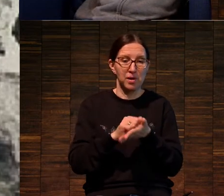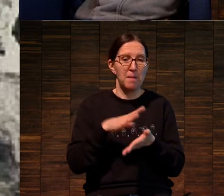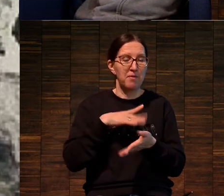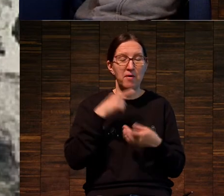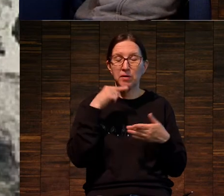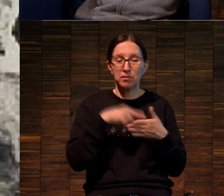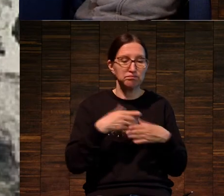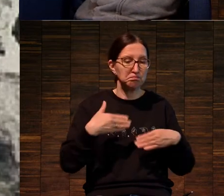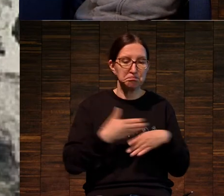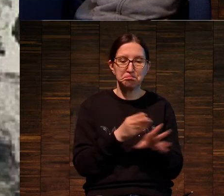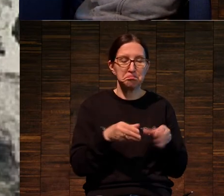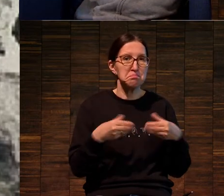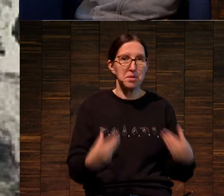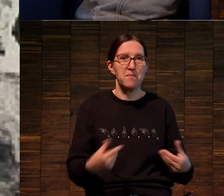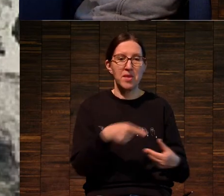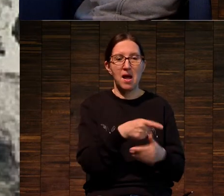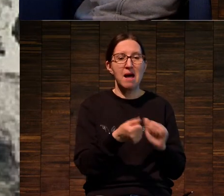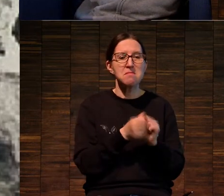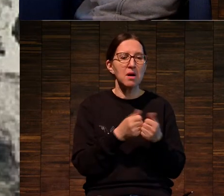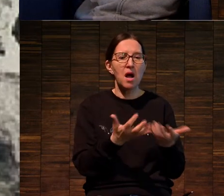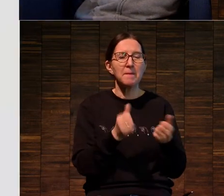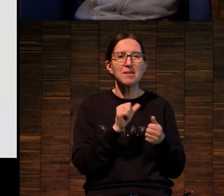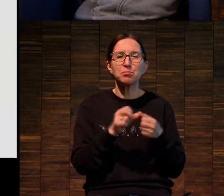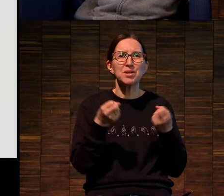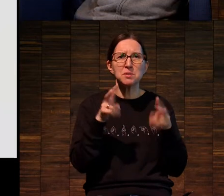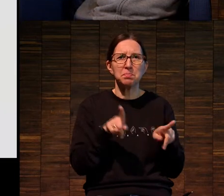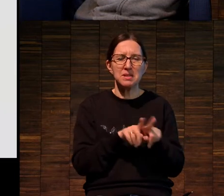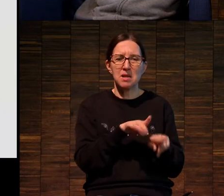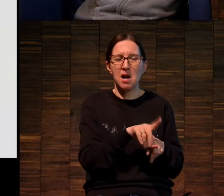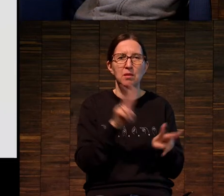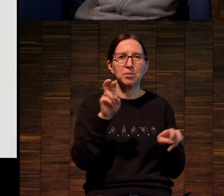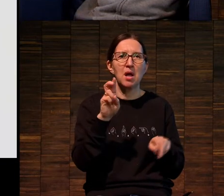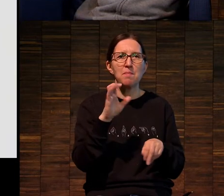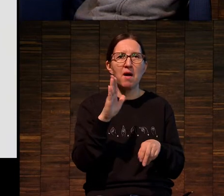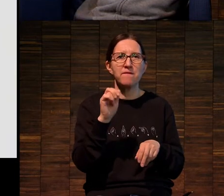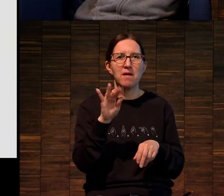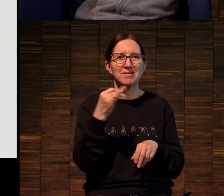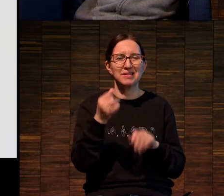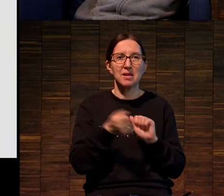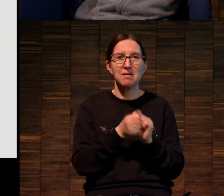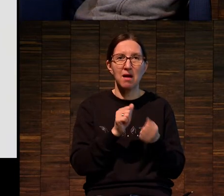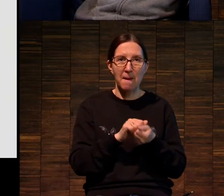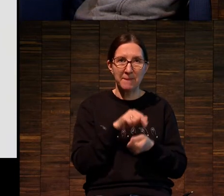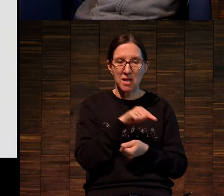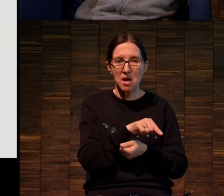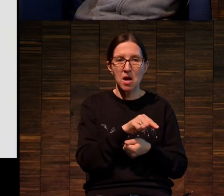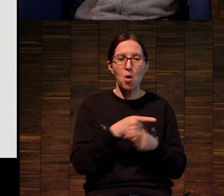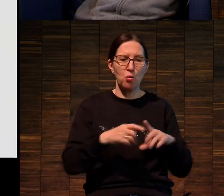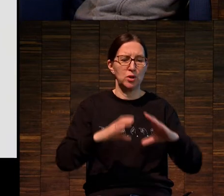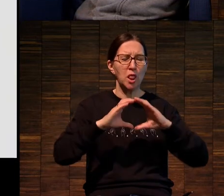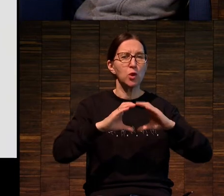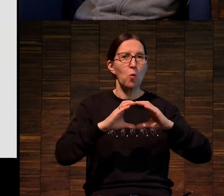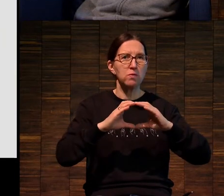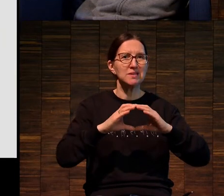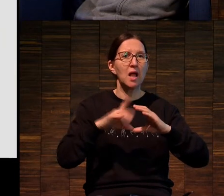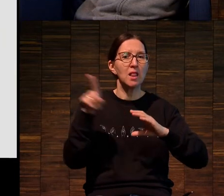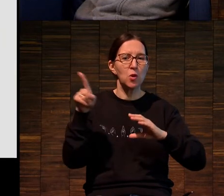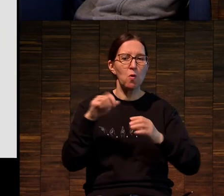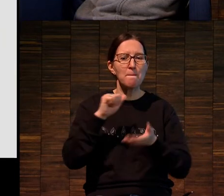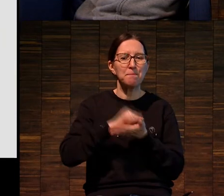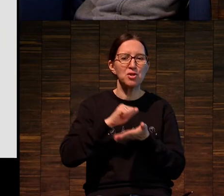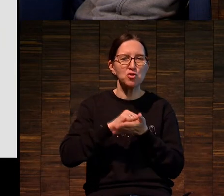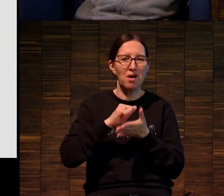Такое бывает. Баварский камень, он толщину вот имеет вот такую, но давление, которое развивает печатный пресс, оно очень большое. И